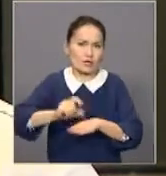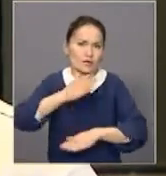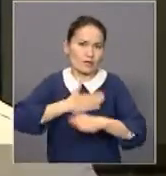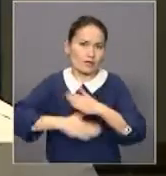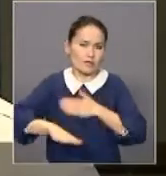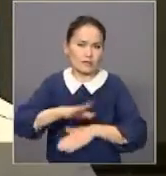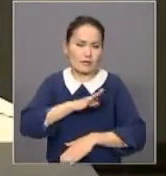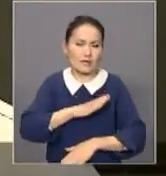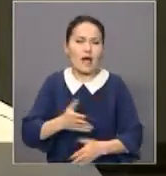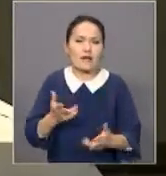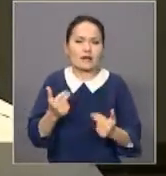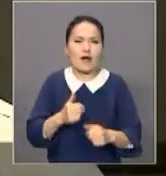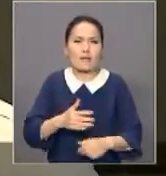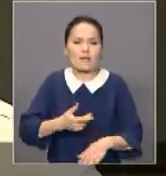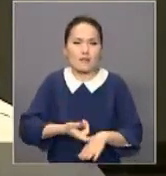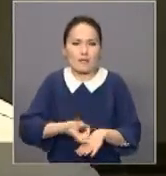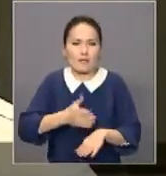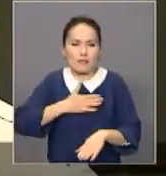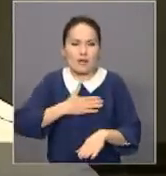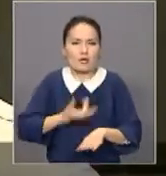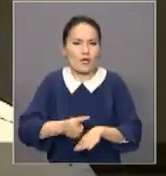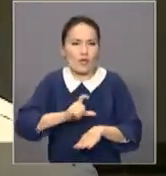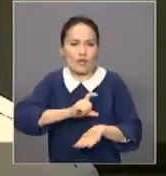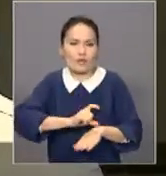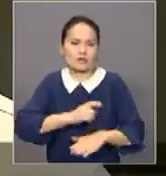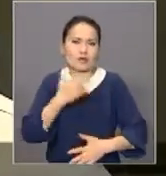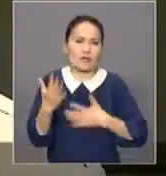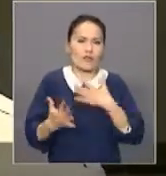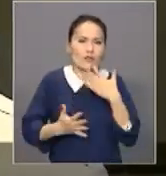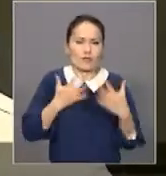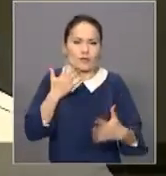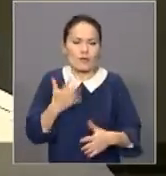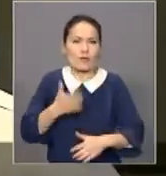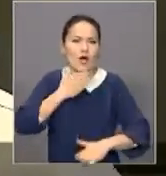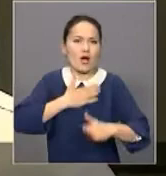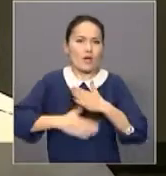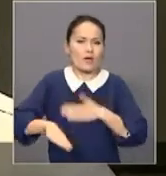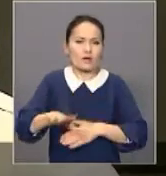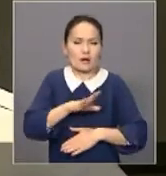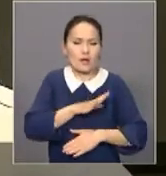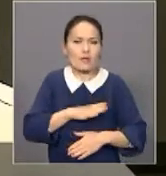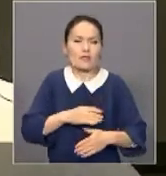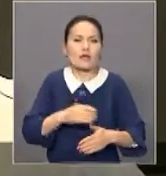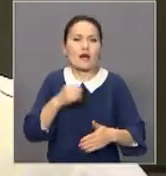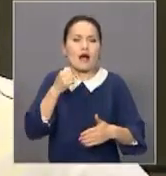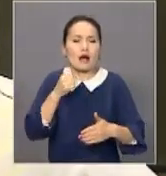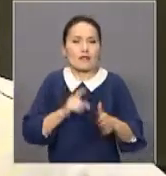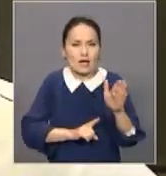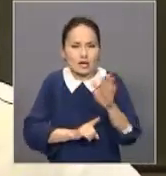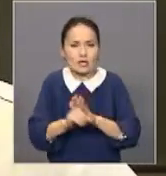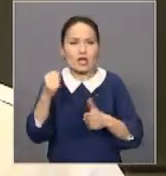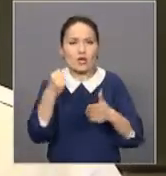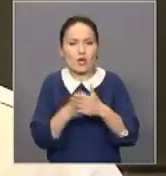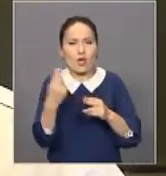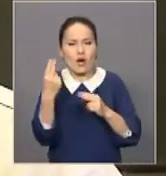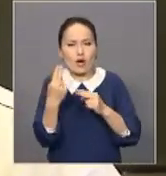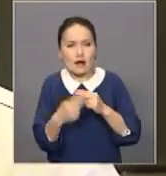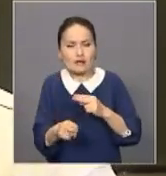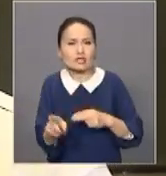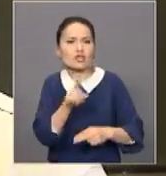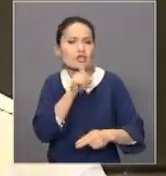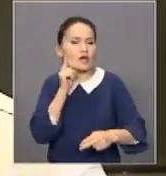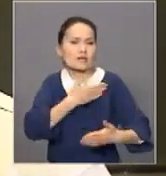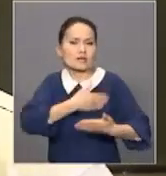Бұл шадыман шаттықтың шексіз қуаныштың көрінісі сайлаудың басынан бастап соңына дейін берсенділік танытқан жастар